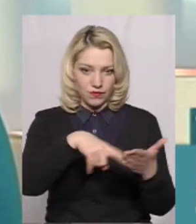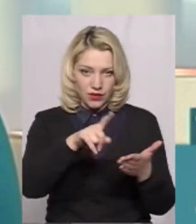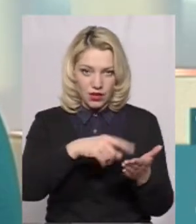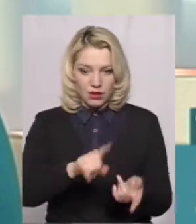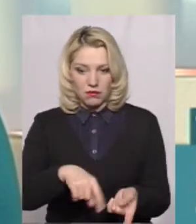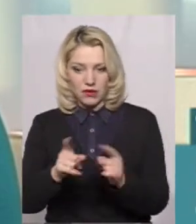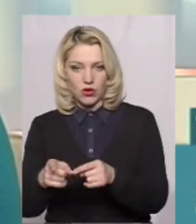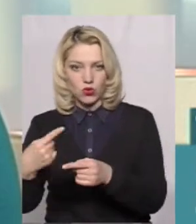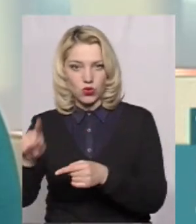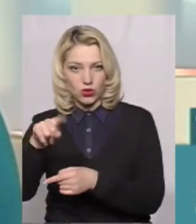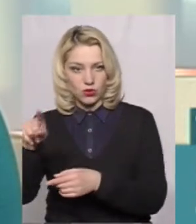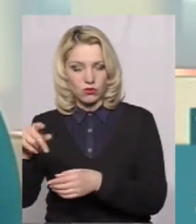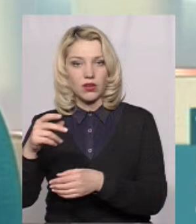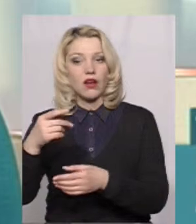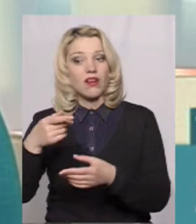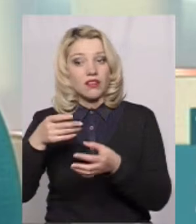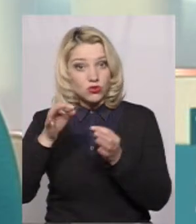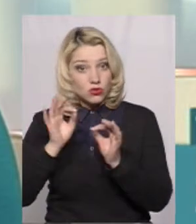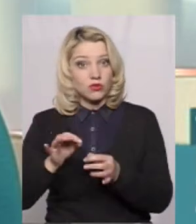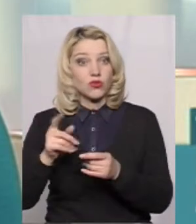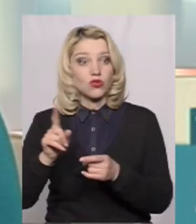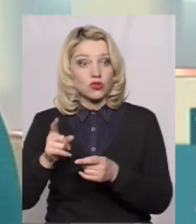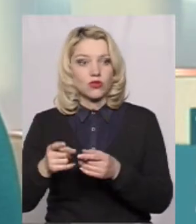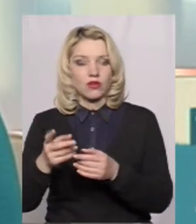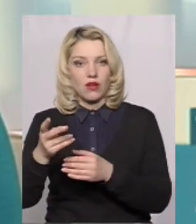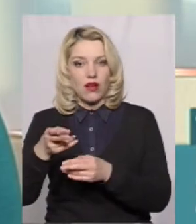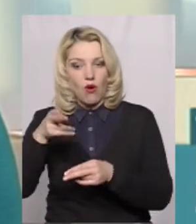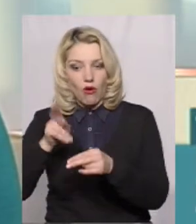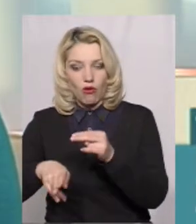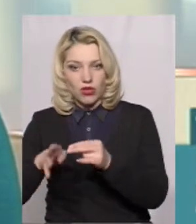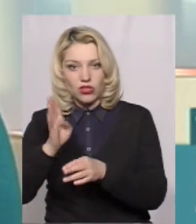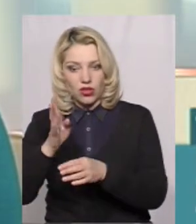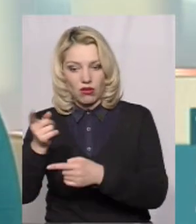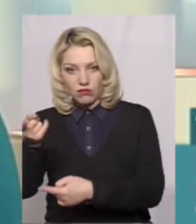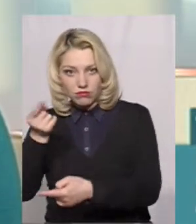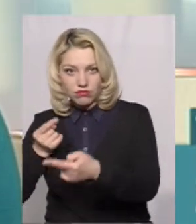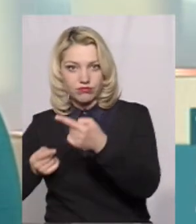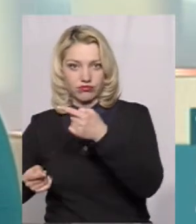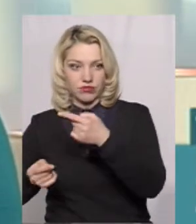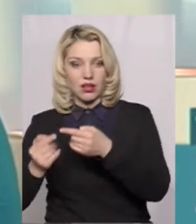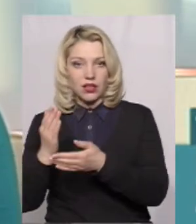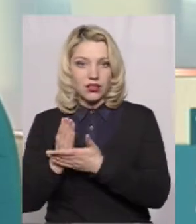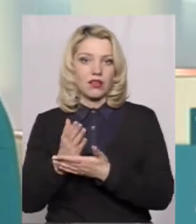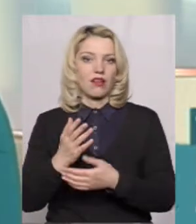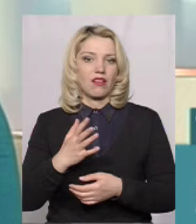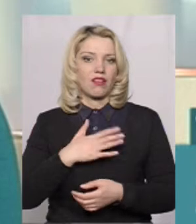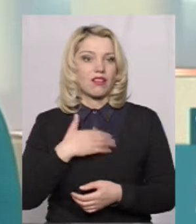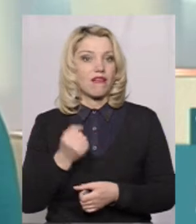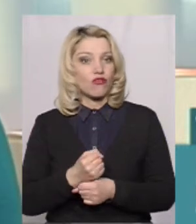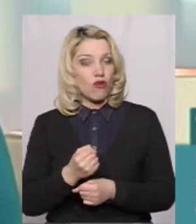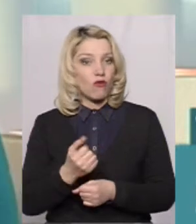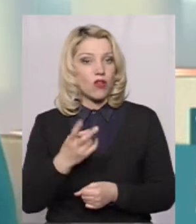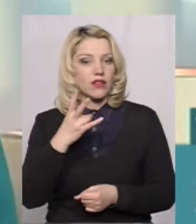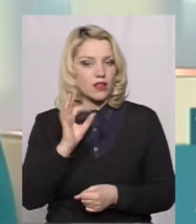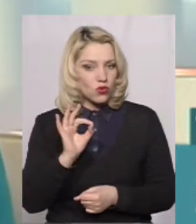Звичайно, вони стають і в кіне черги. Це, як би, трошки виникають невдоволення такі від батьків. Але,